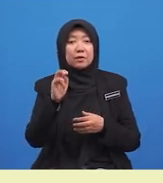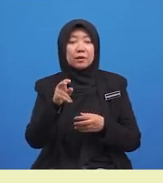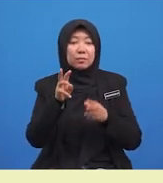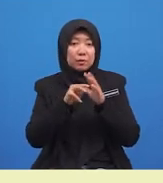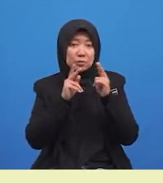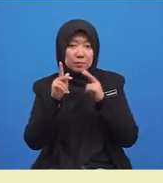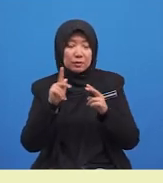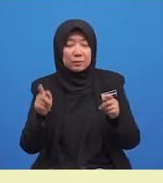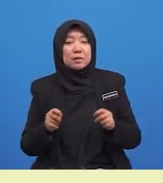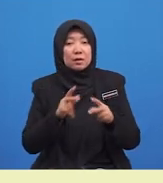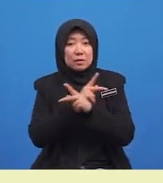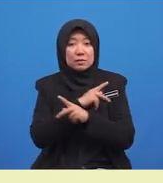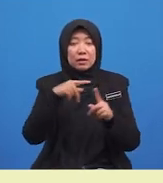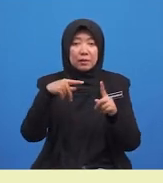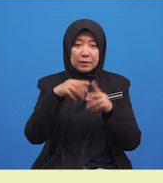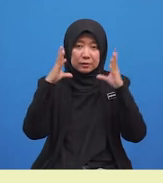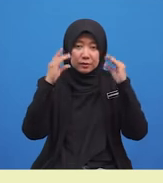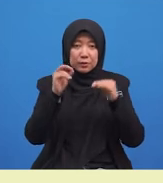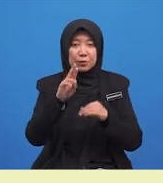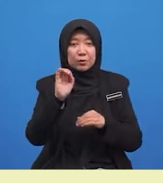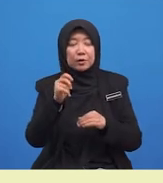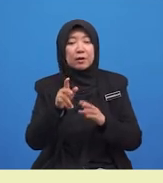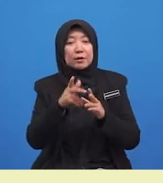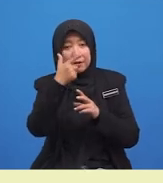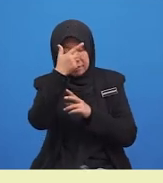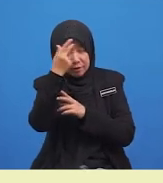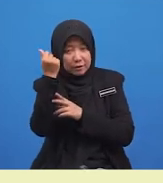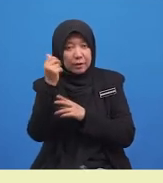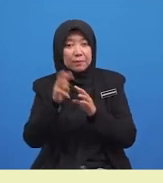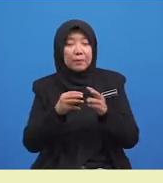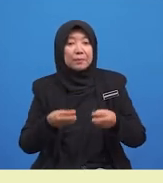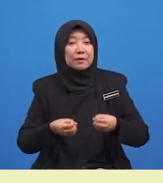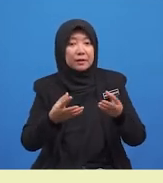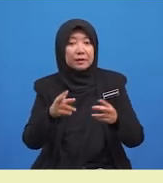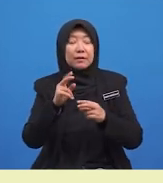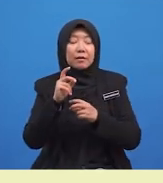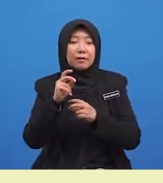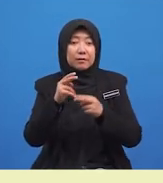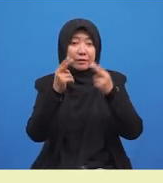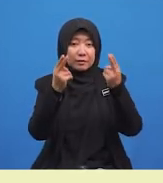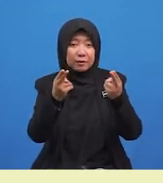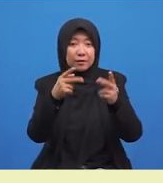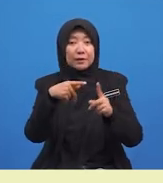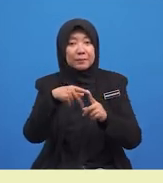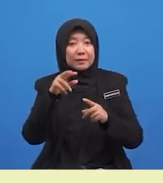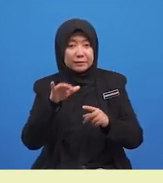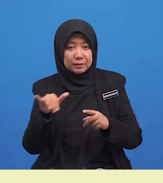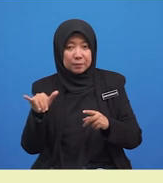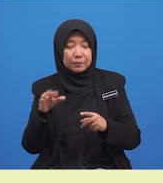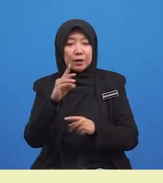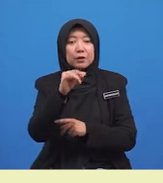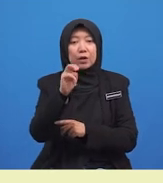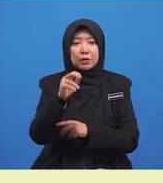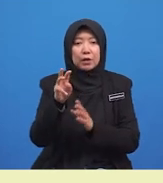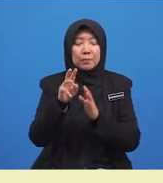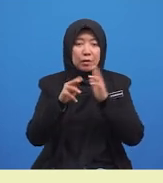Cikgu Ruhana kerana memberikan hadiah kepada dia. Dania melawat